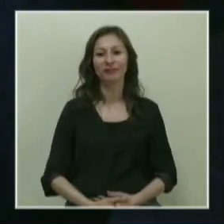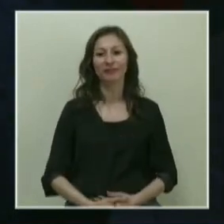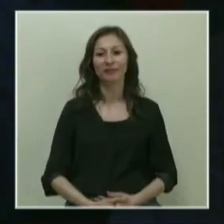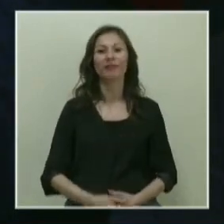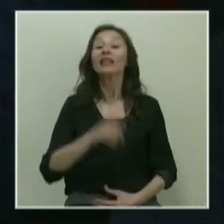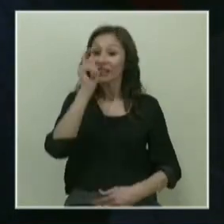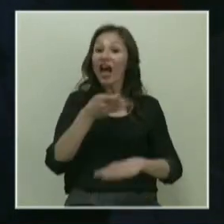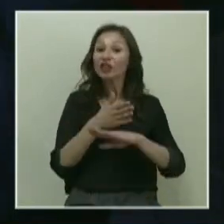Gerçek bir kinetik enerji.